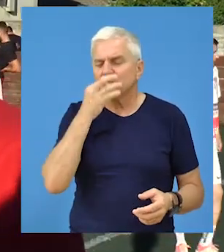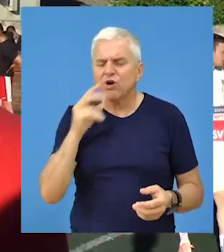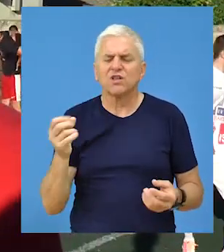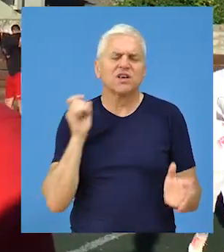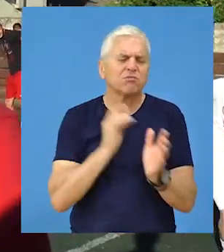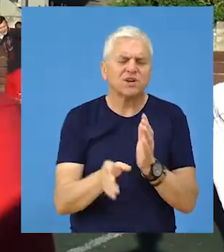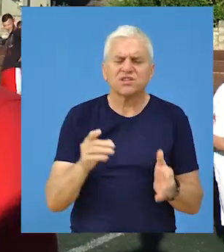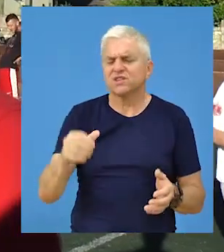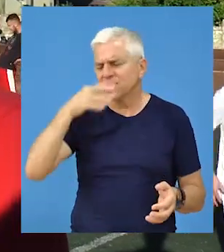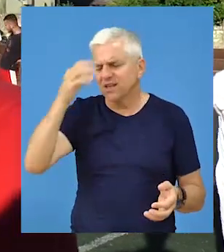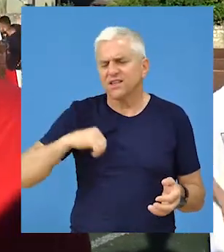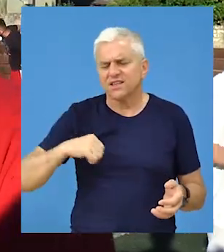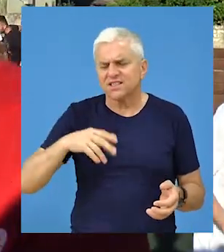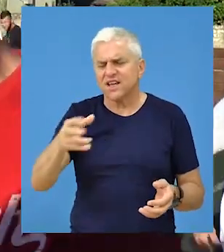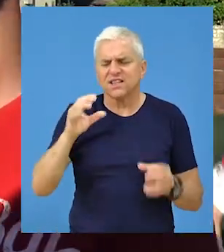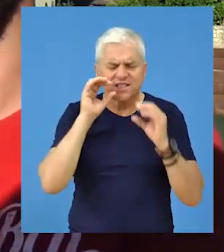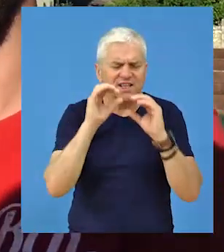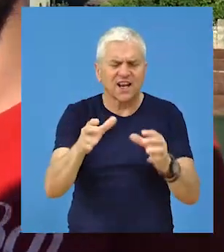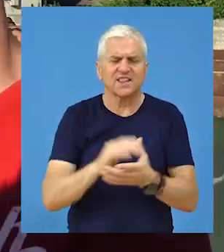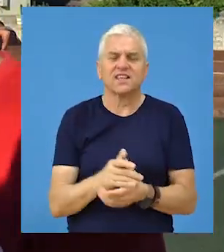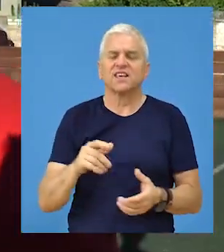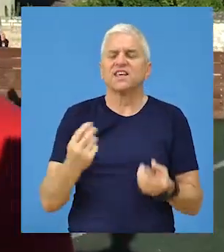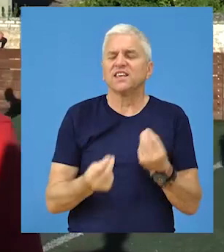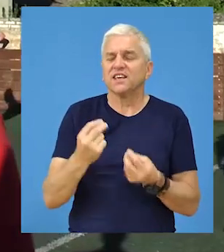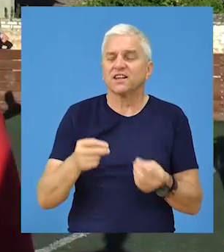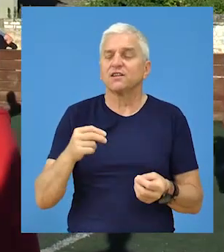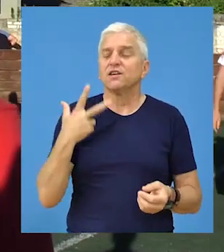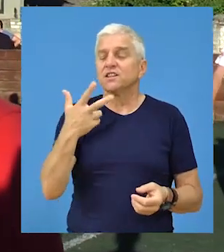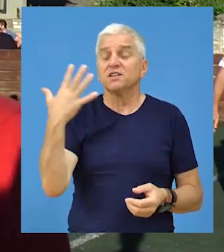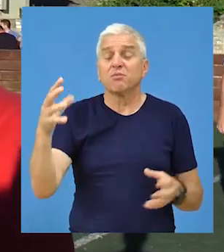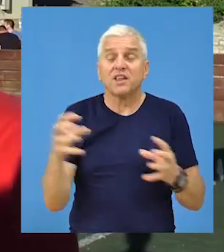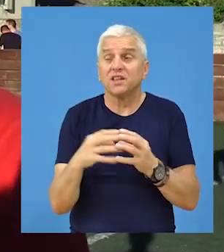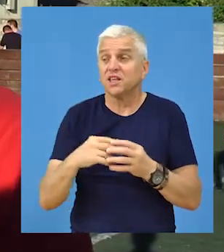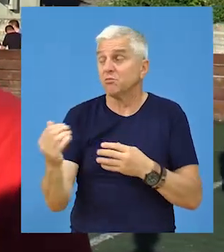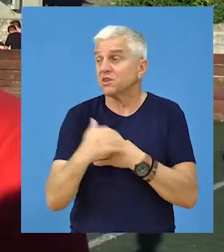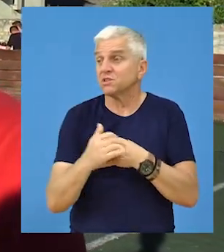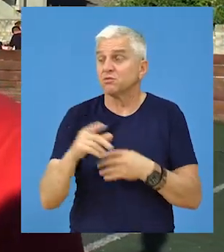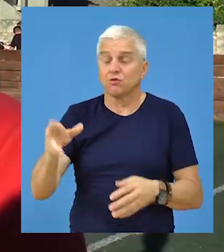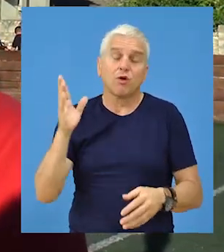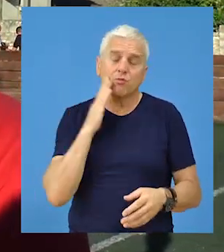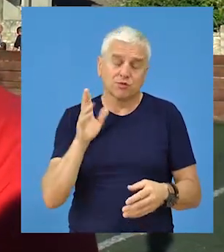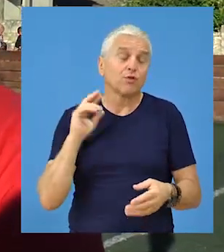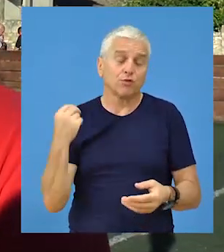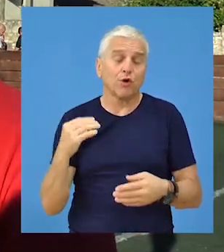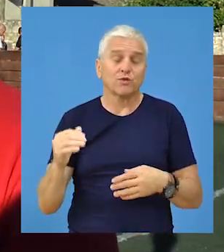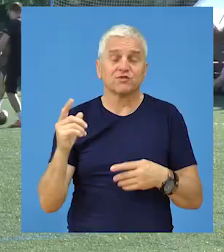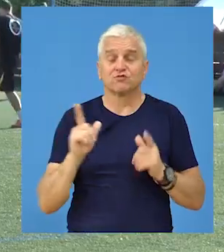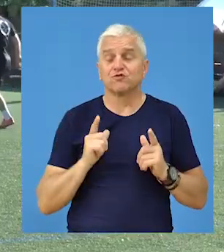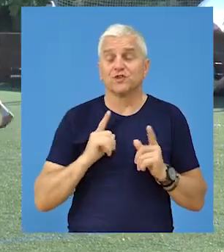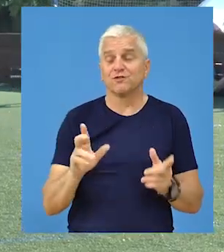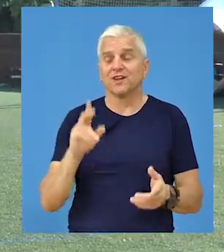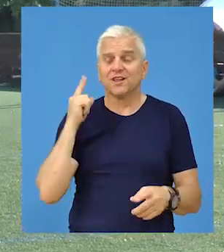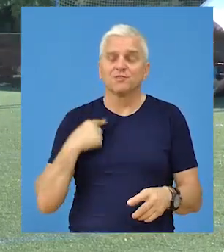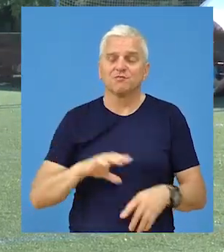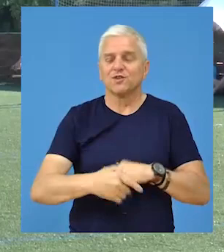je dinamičnije da je primamljivije i za publiku i za same igrače i samo odzivo 35 ekipa mislim da je opravda očehivanja